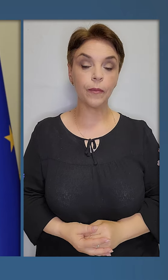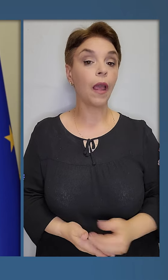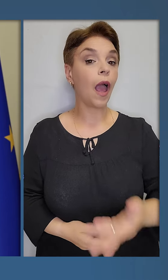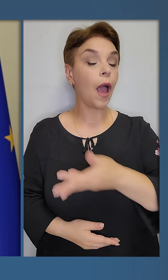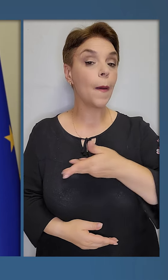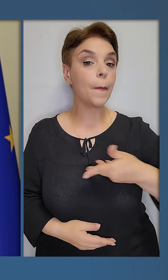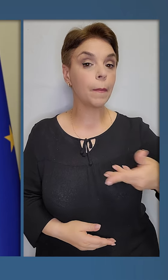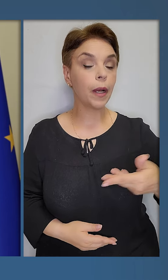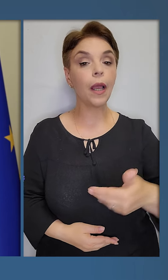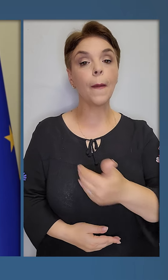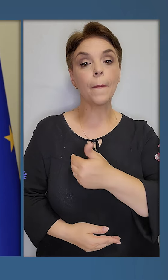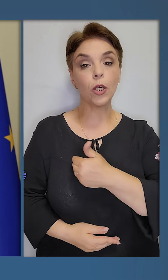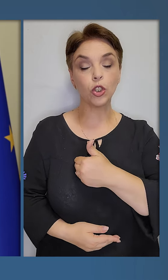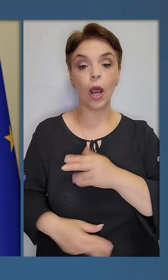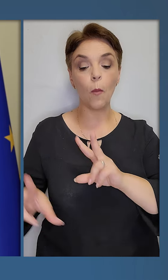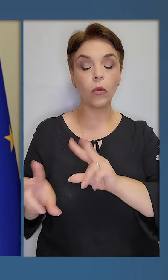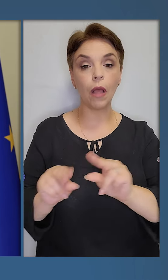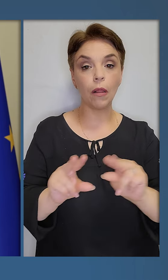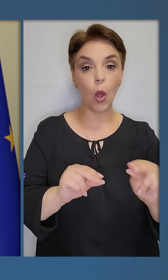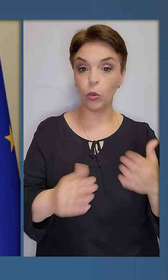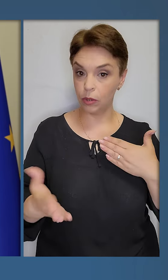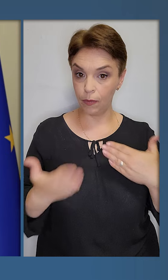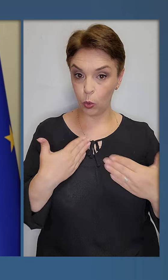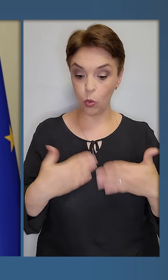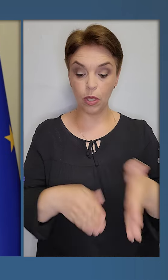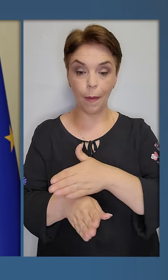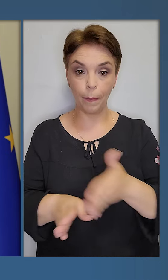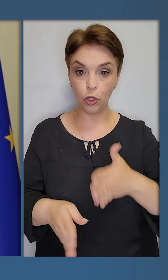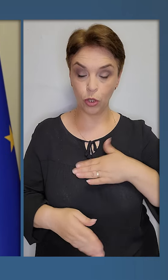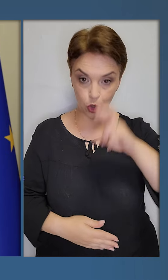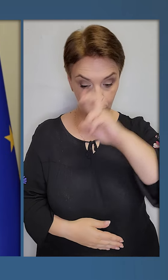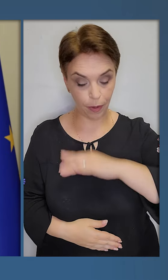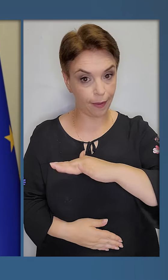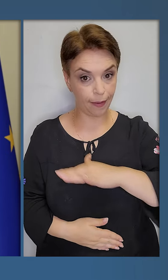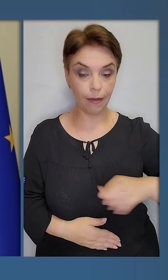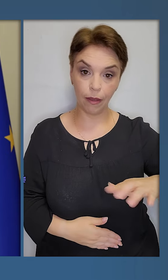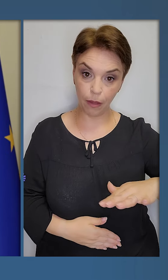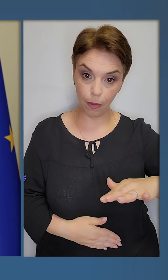Ми бажаємо налагодити відносини між нашими країнами.